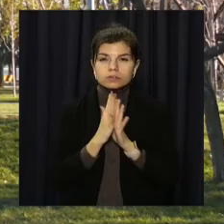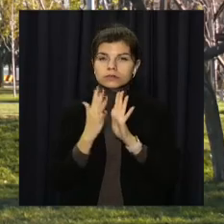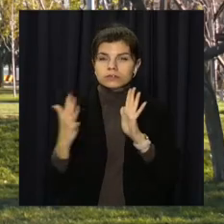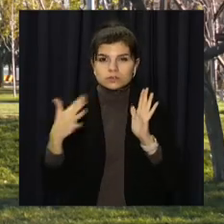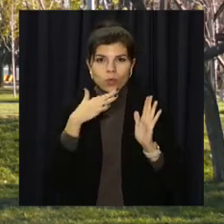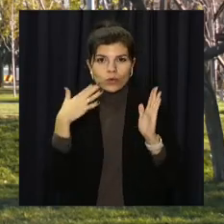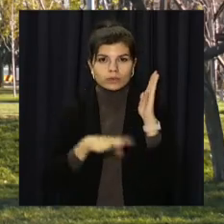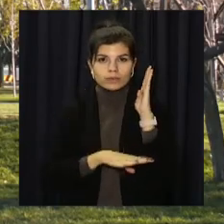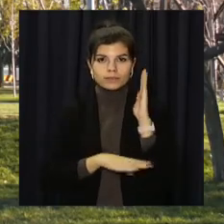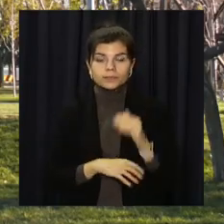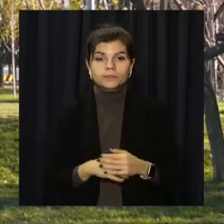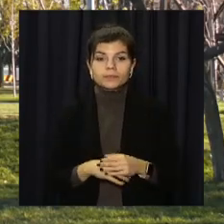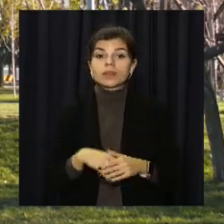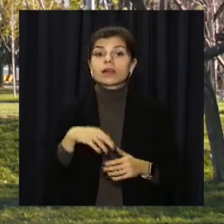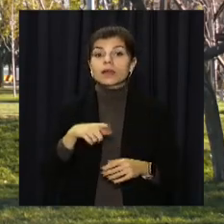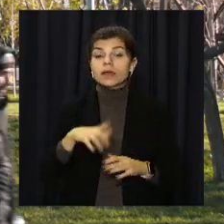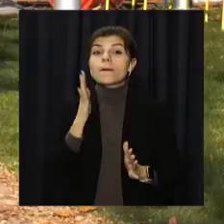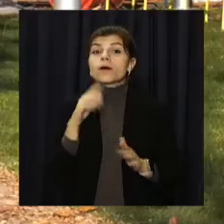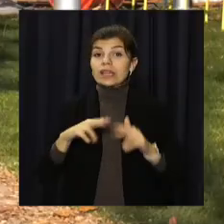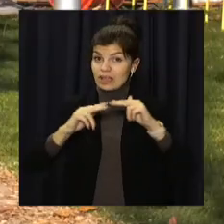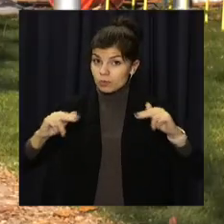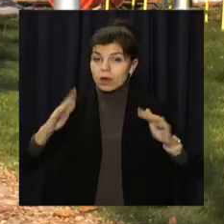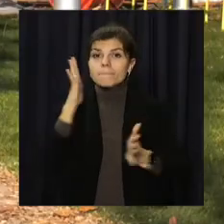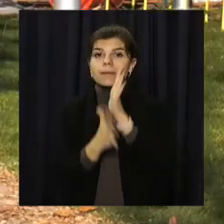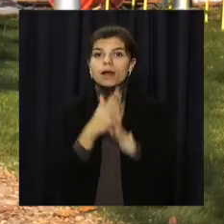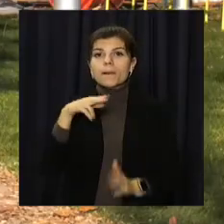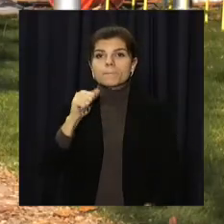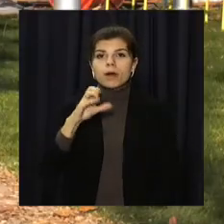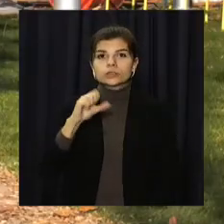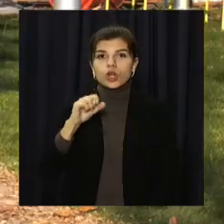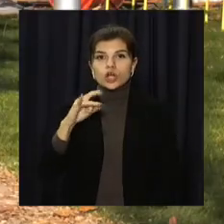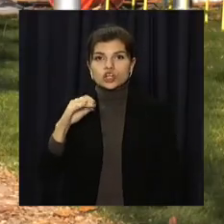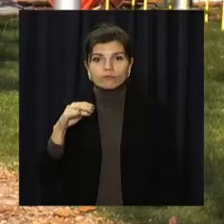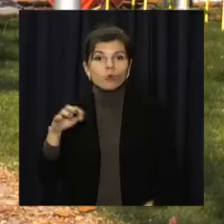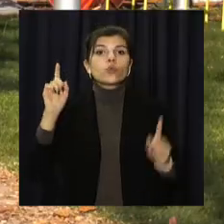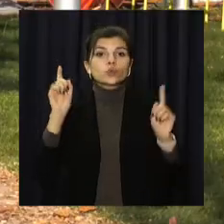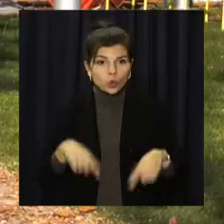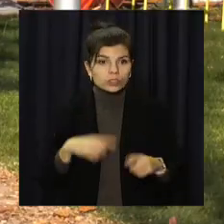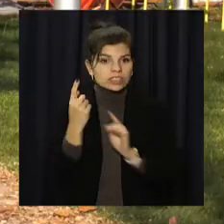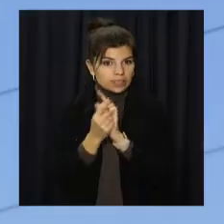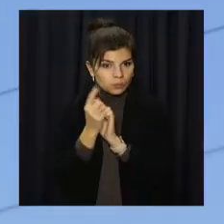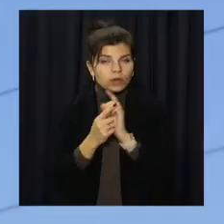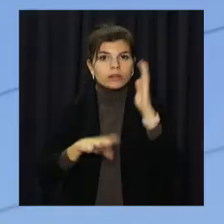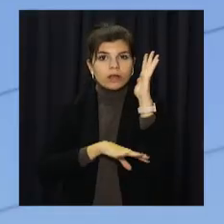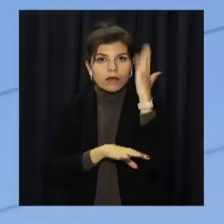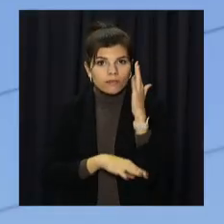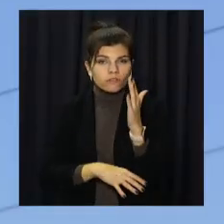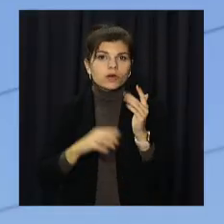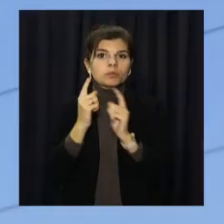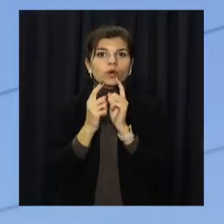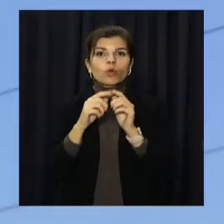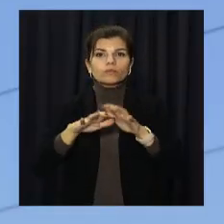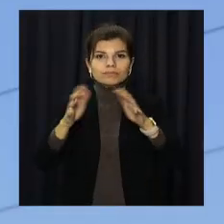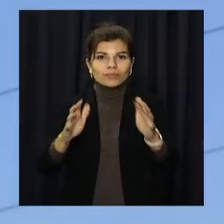Оновлюють у Дніпрі і парк Песаржевського. Комунальники вже замінили освітлення, висадили 70 дерев та сотню різноманітних